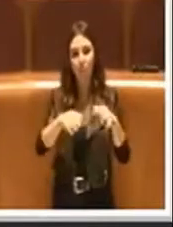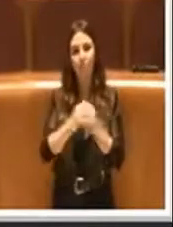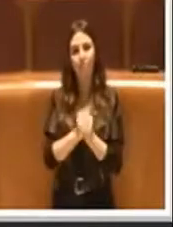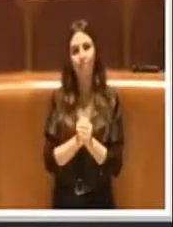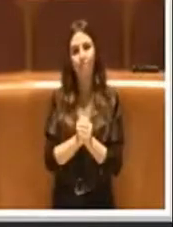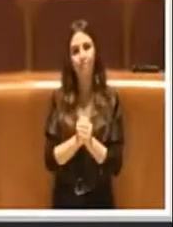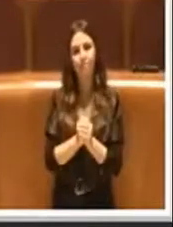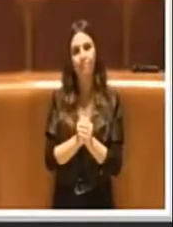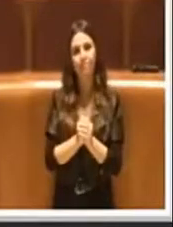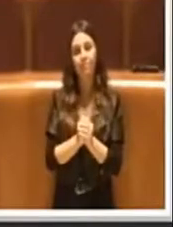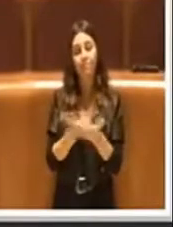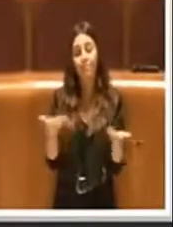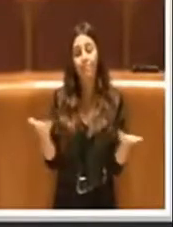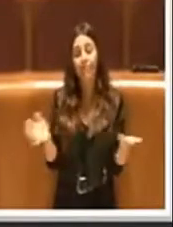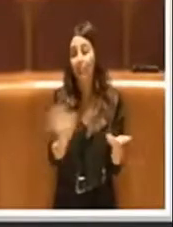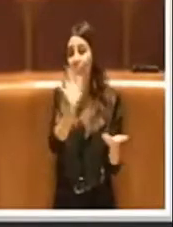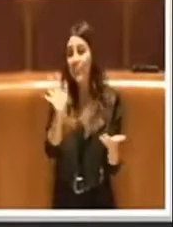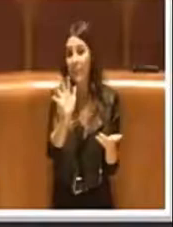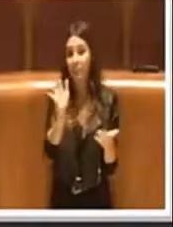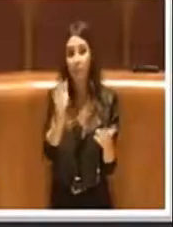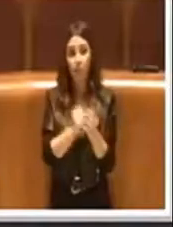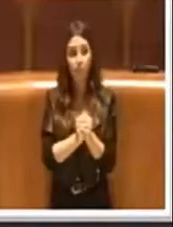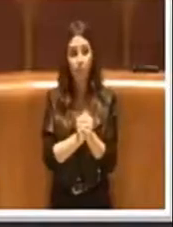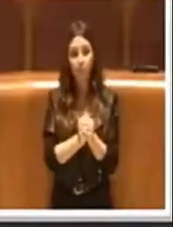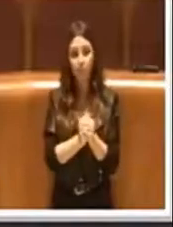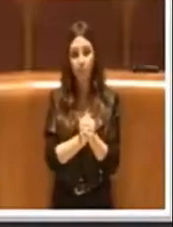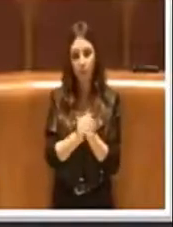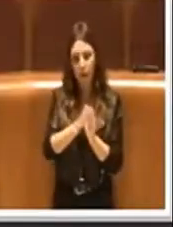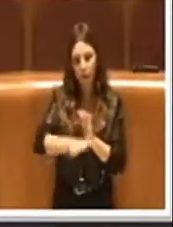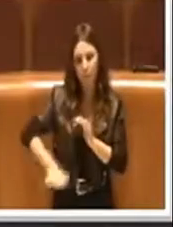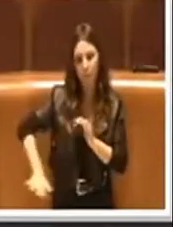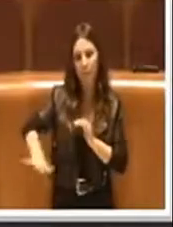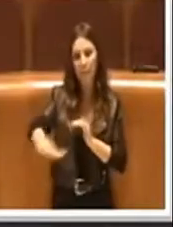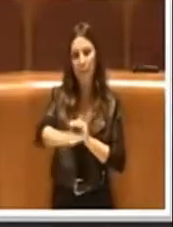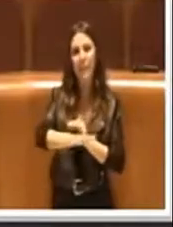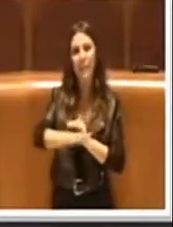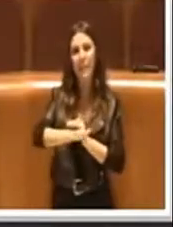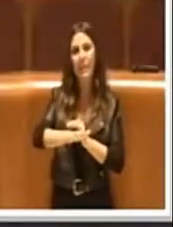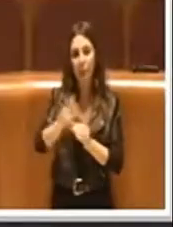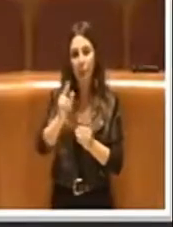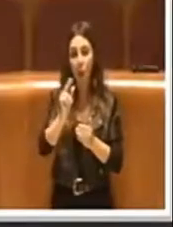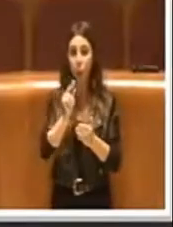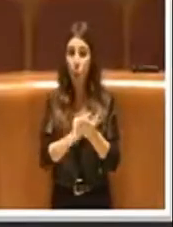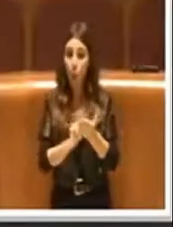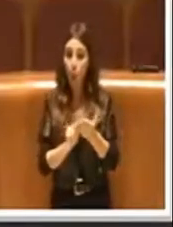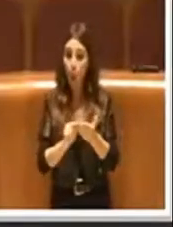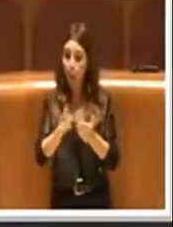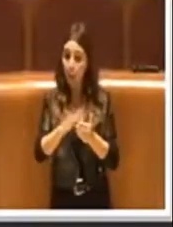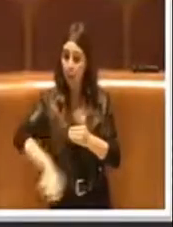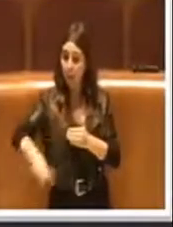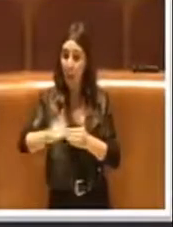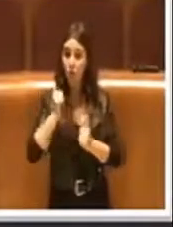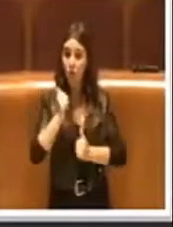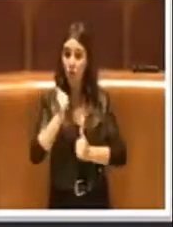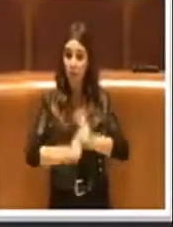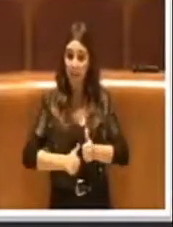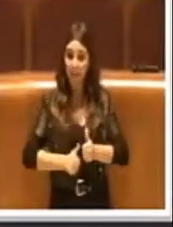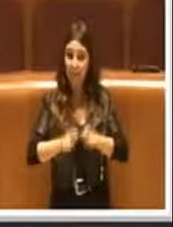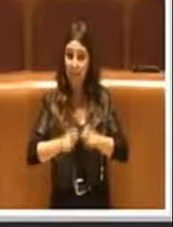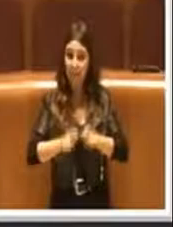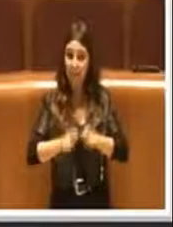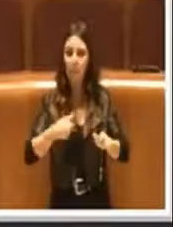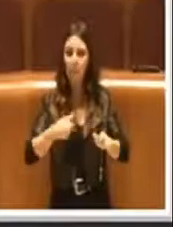per esempio anche un piazzale davanti a una scuola, i cittadini chiedevano da tempo di essere